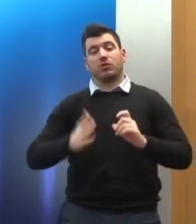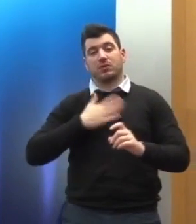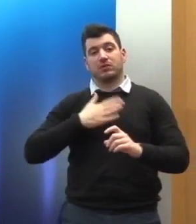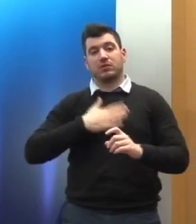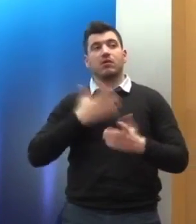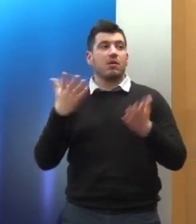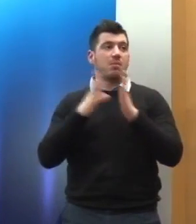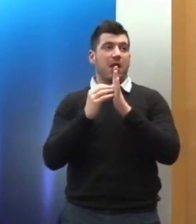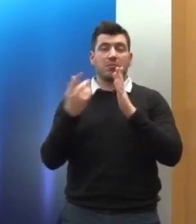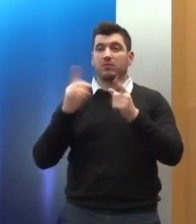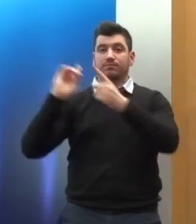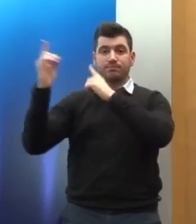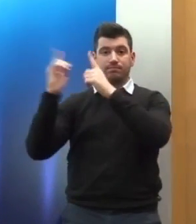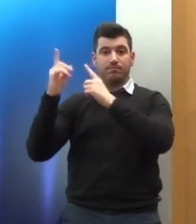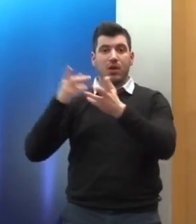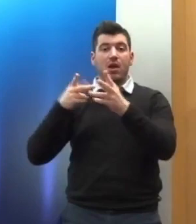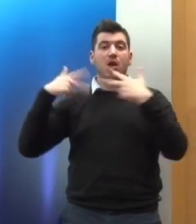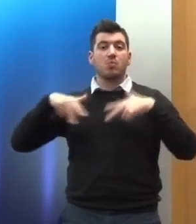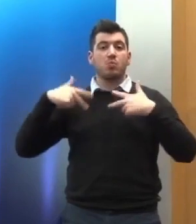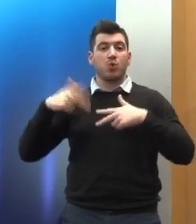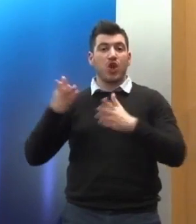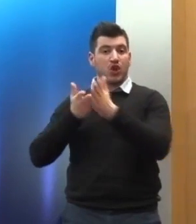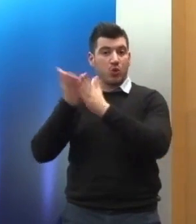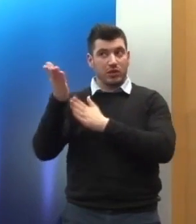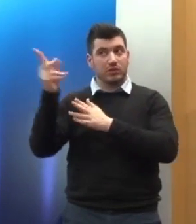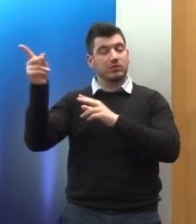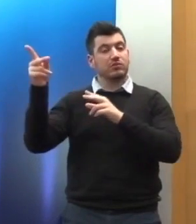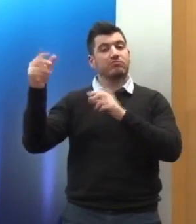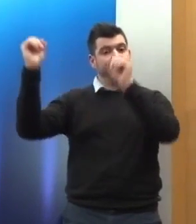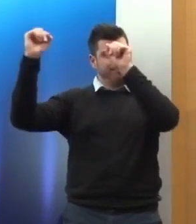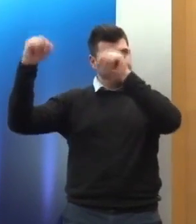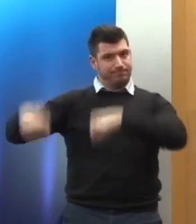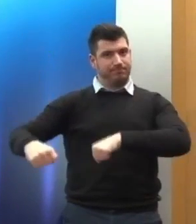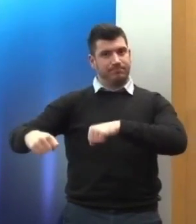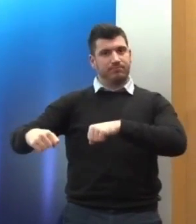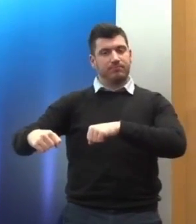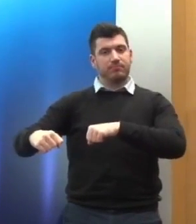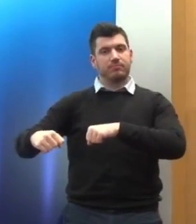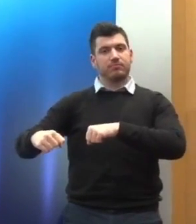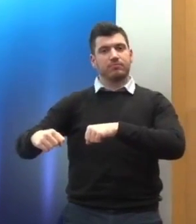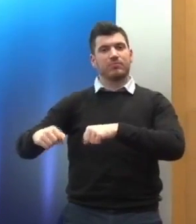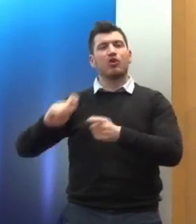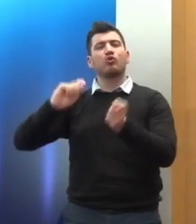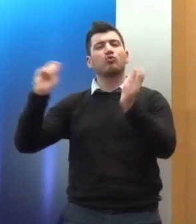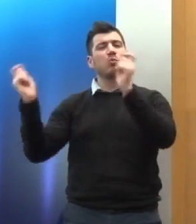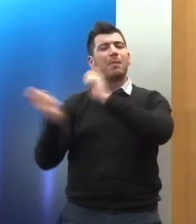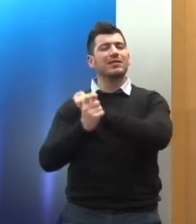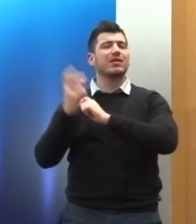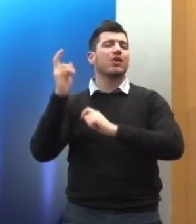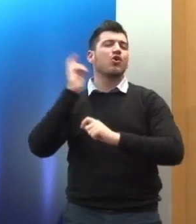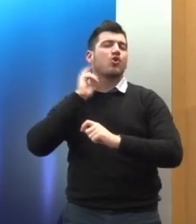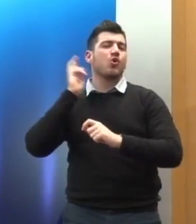Δικαιοσύνης για παράδειγμα έχουμε συμφωνήσει να προωθήσουμε τροποποίηση και του κώδικα πολιτικής